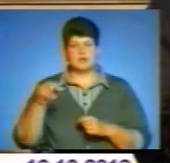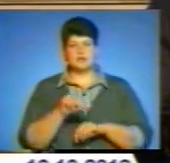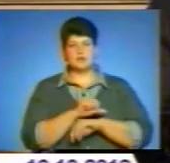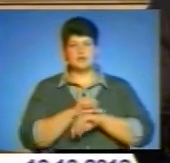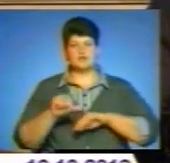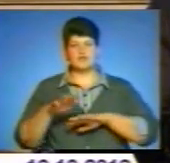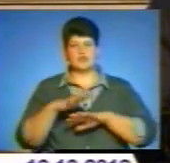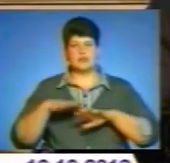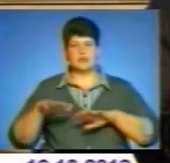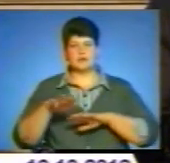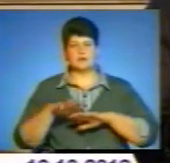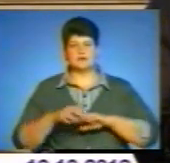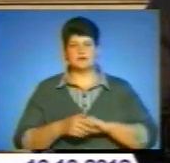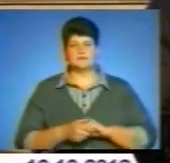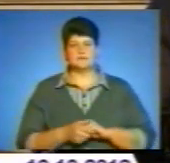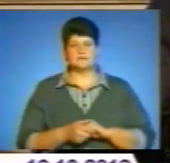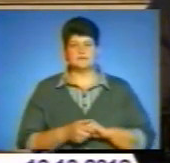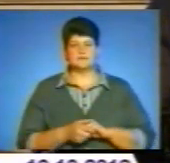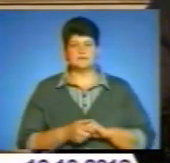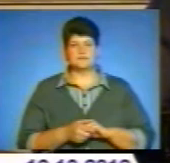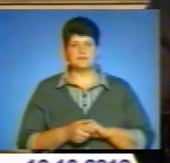на зовнішніх ринках.